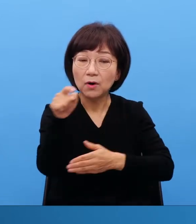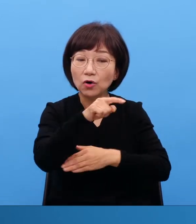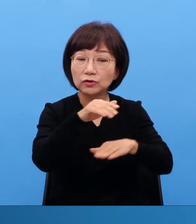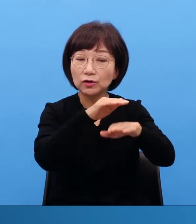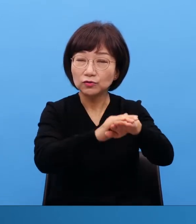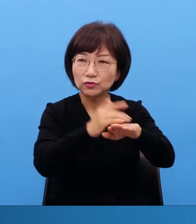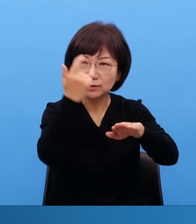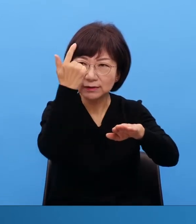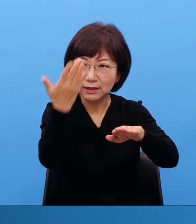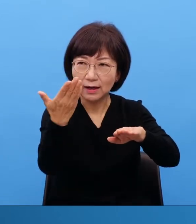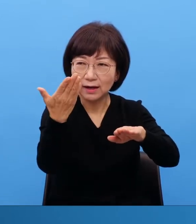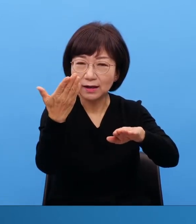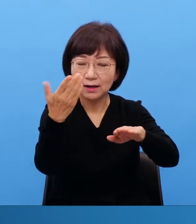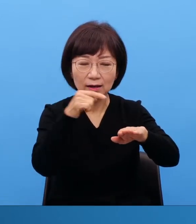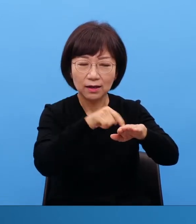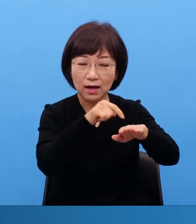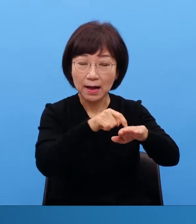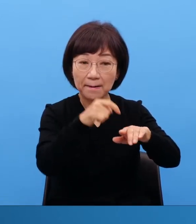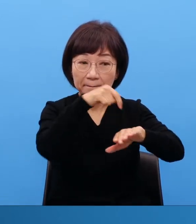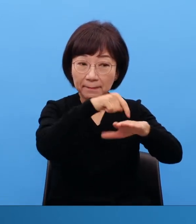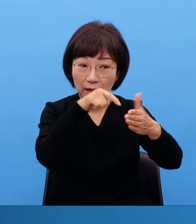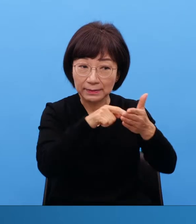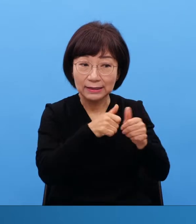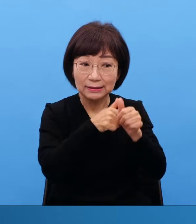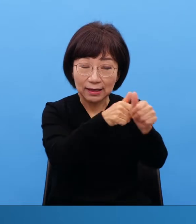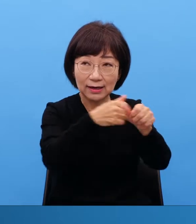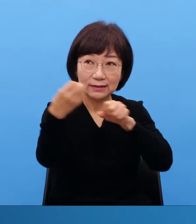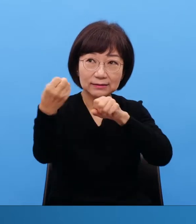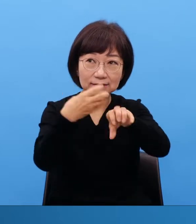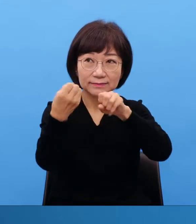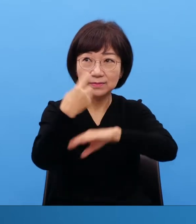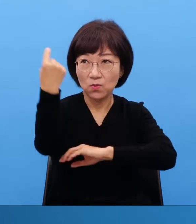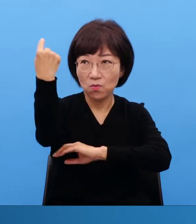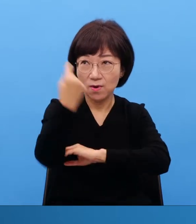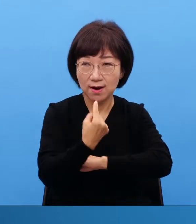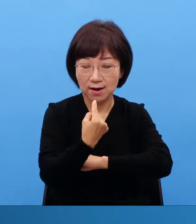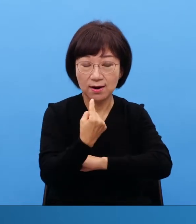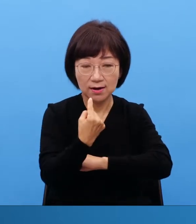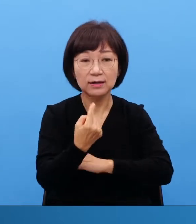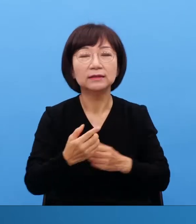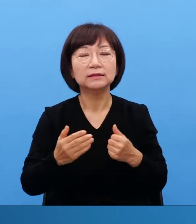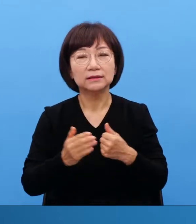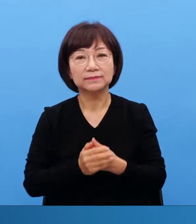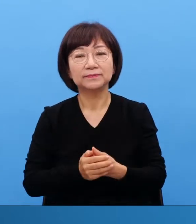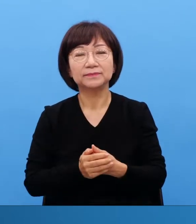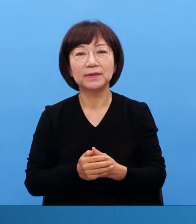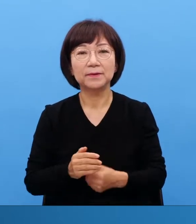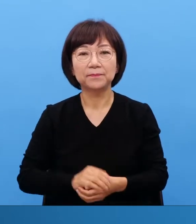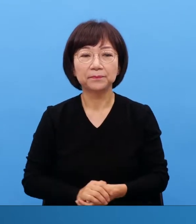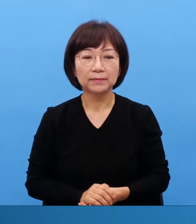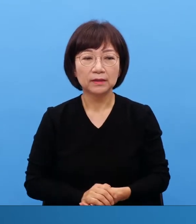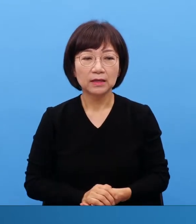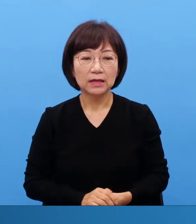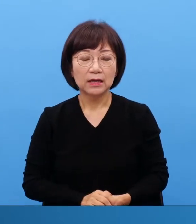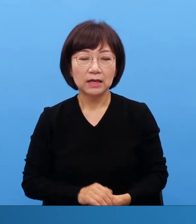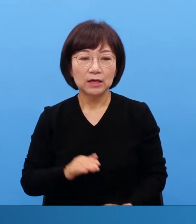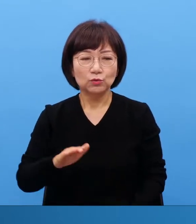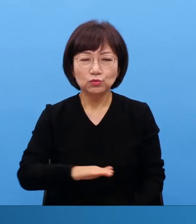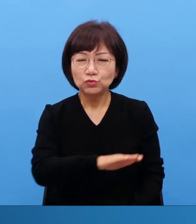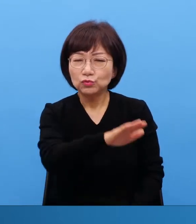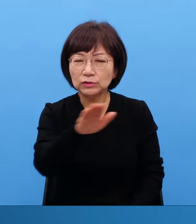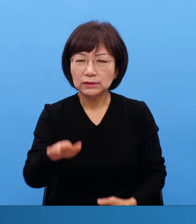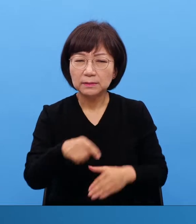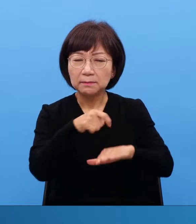거기에 따라 모든 응답은 따라오기 때문에 지금이라도 지금 세계교회는 문 닫고 있는데 그걸